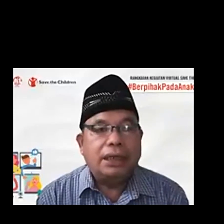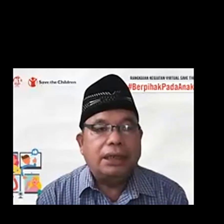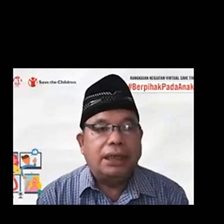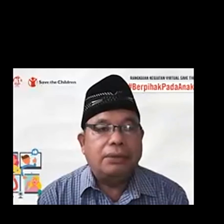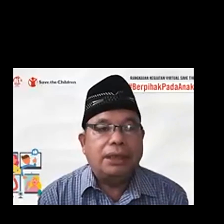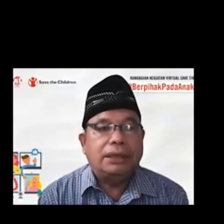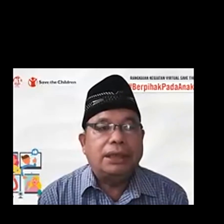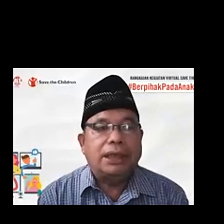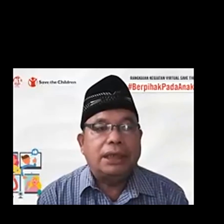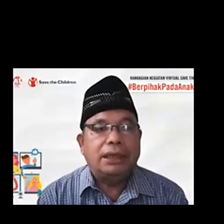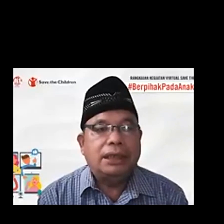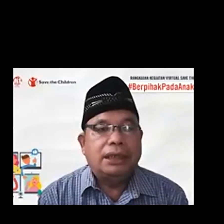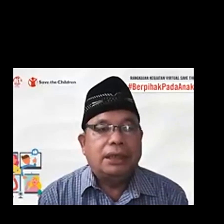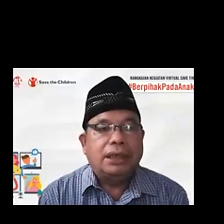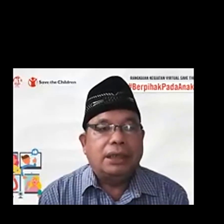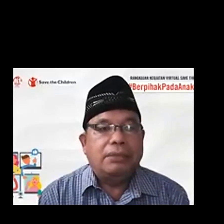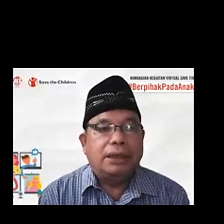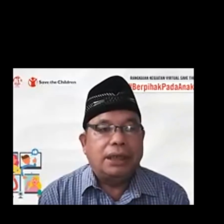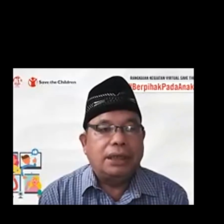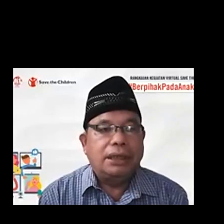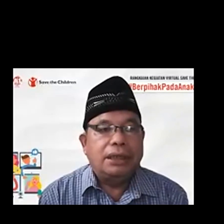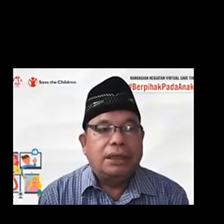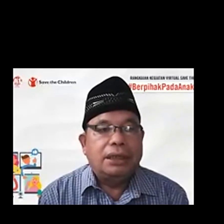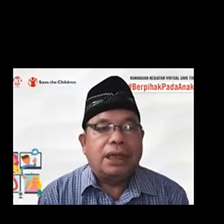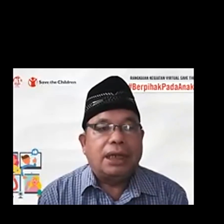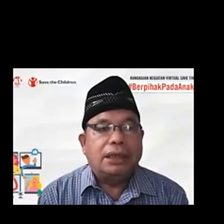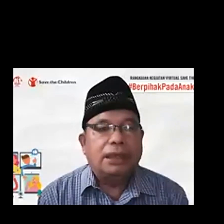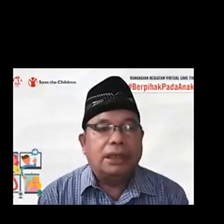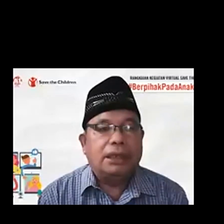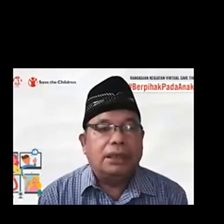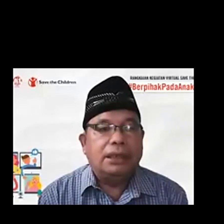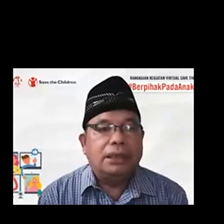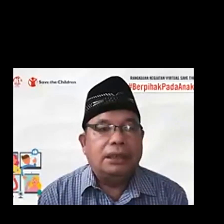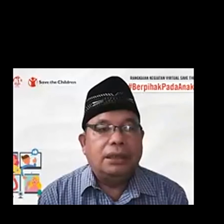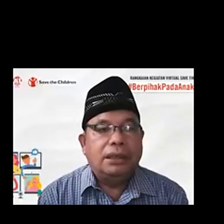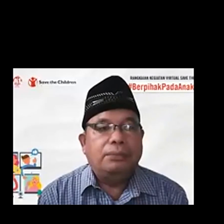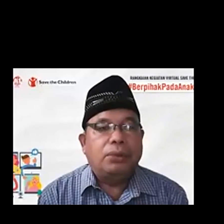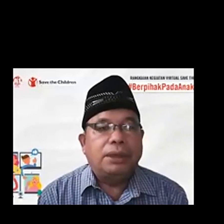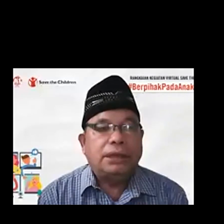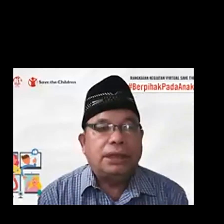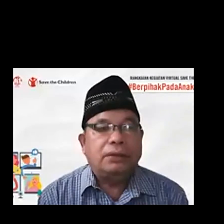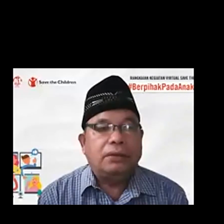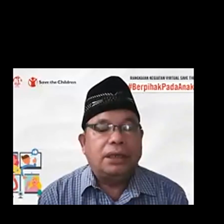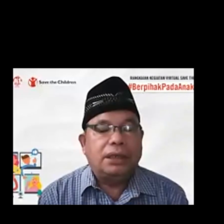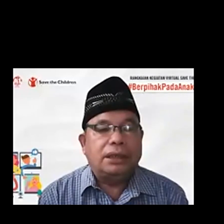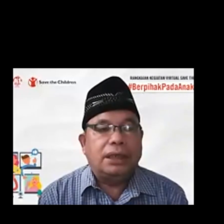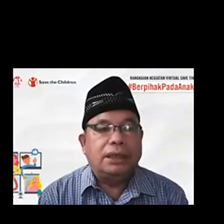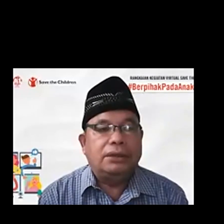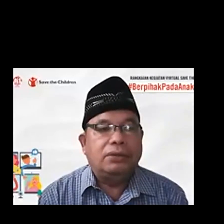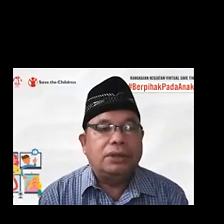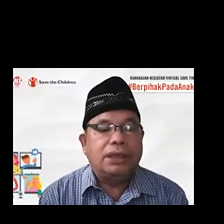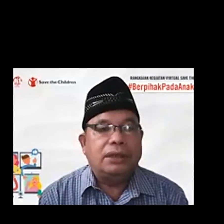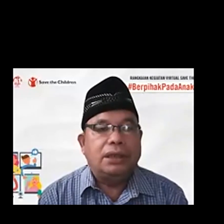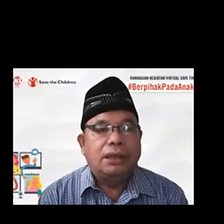adalah dengan menggencarkan yang namanya gerakan yang telah diinformasikan atau yang